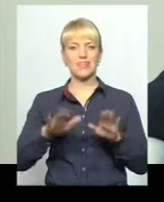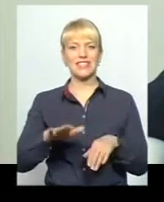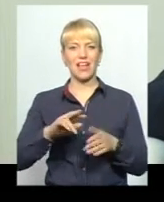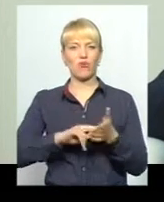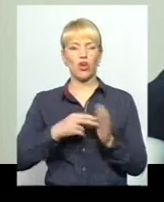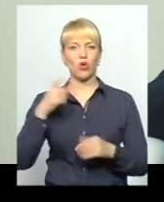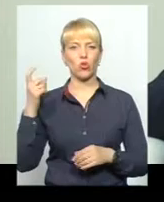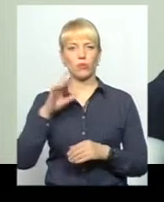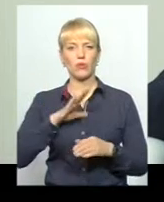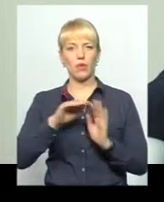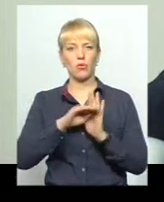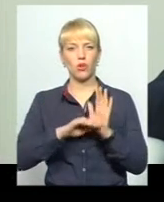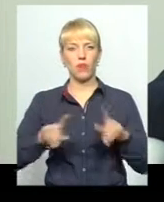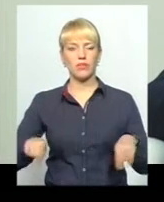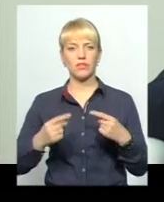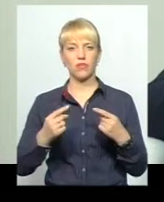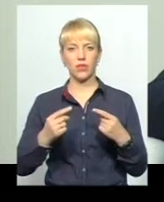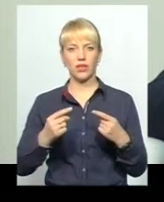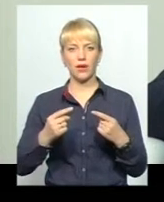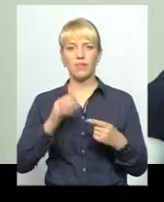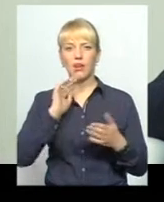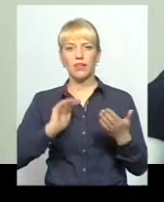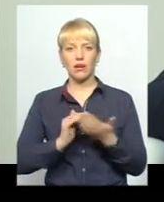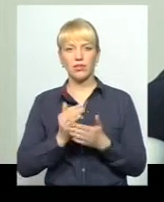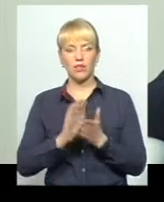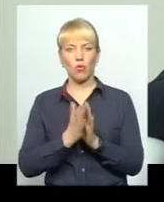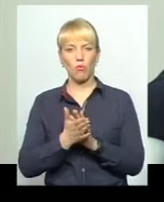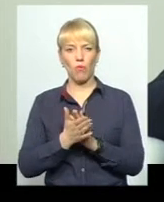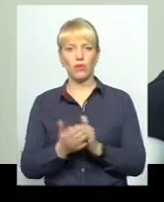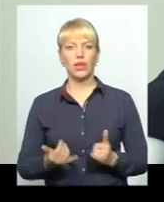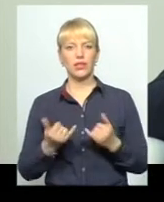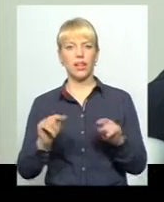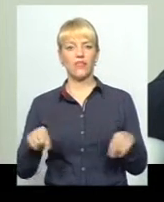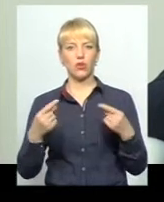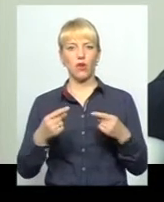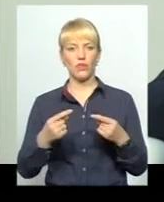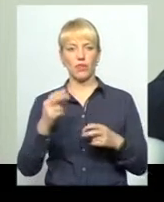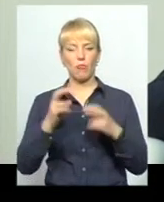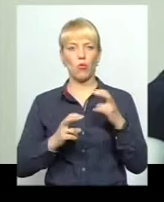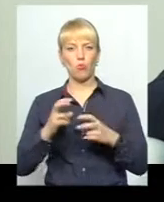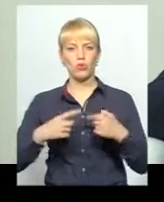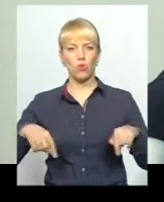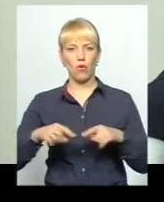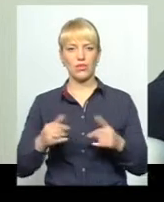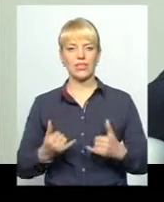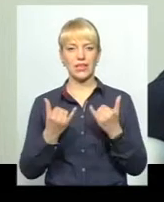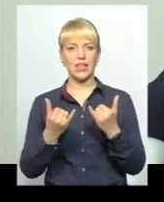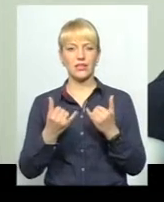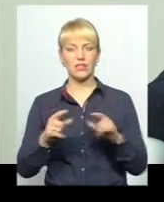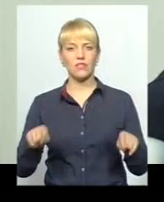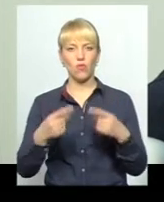Була програма створення якісних умов для відновлення промисловості, для створення робочих